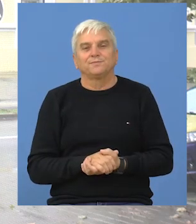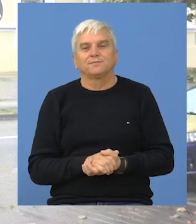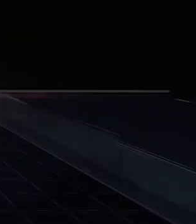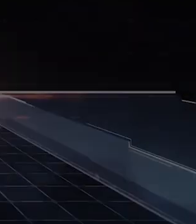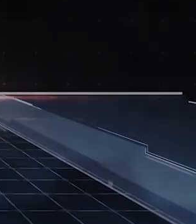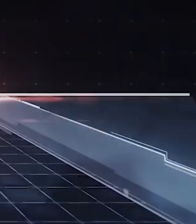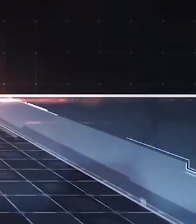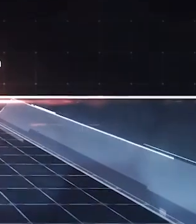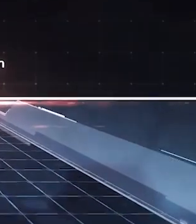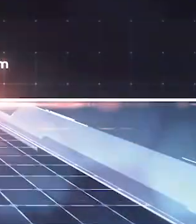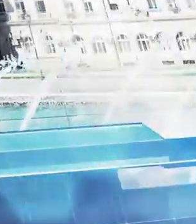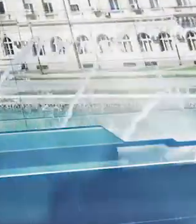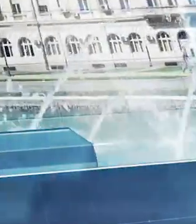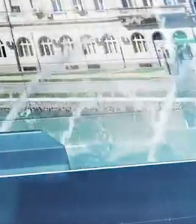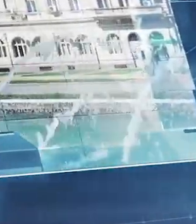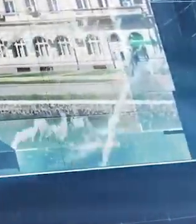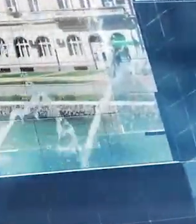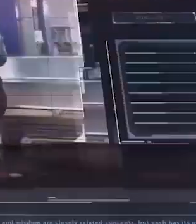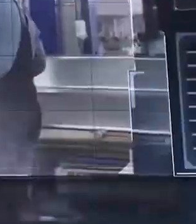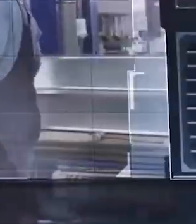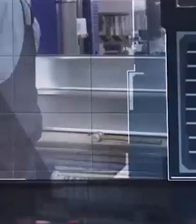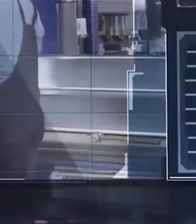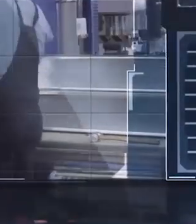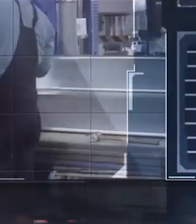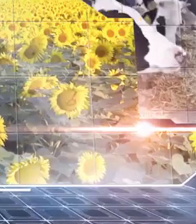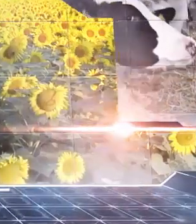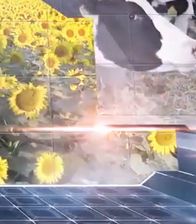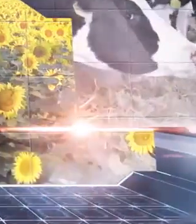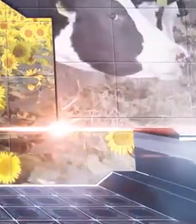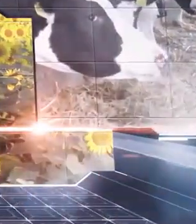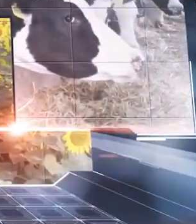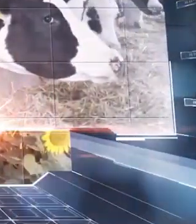rezultat. Muzika Muzika